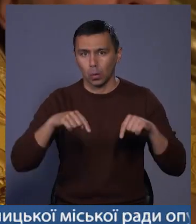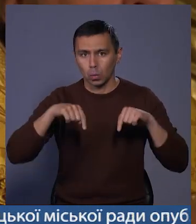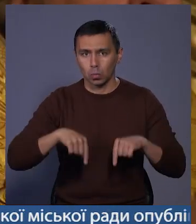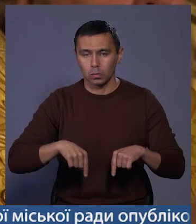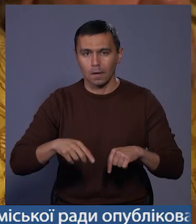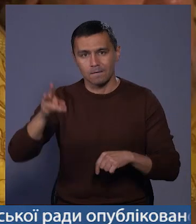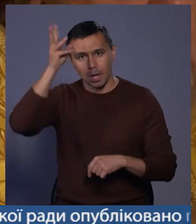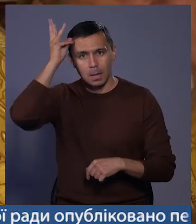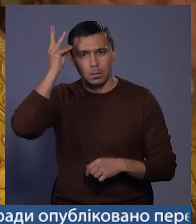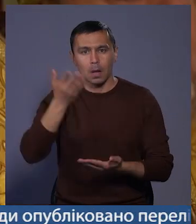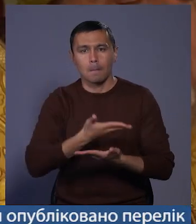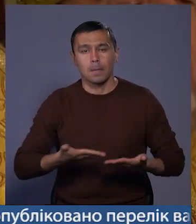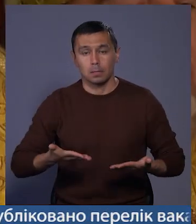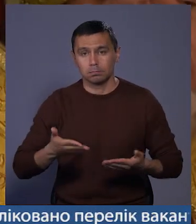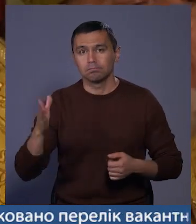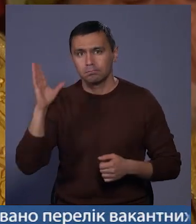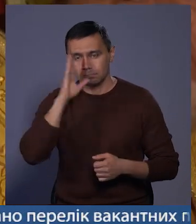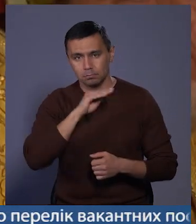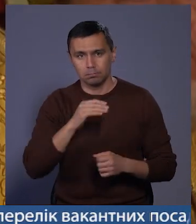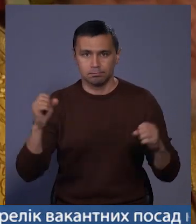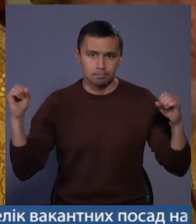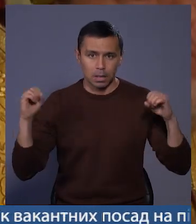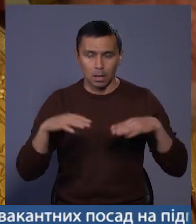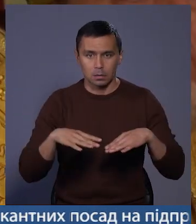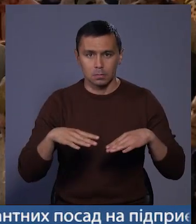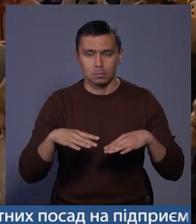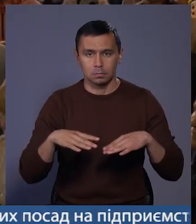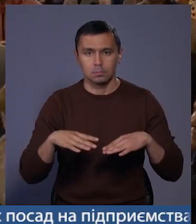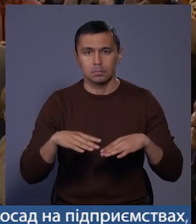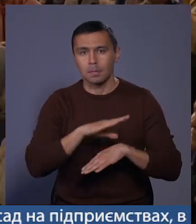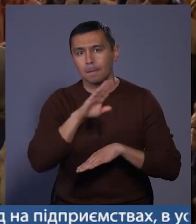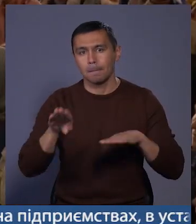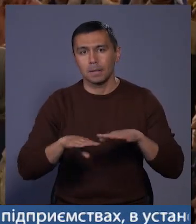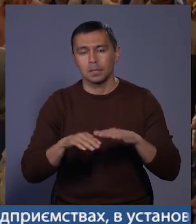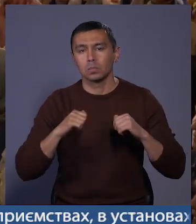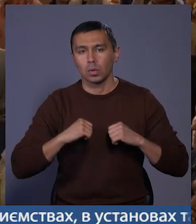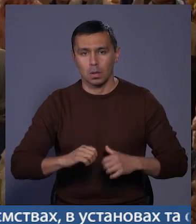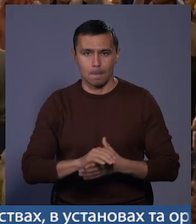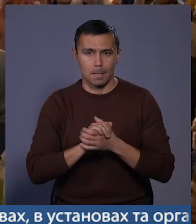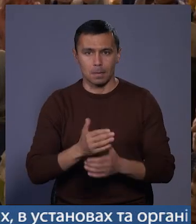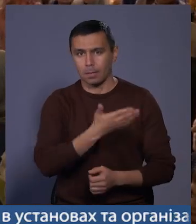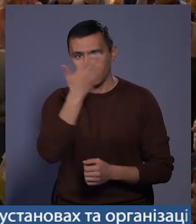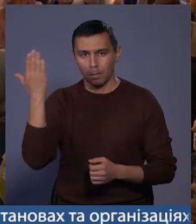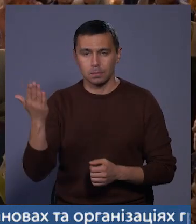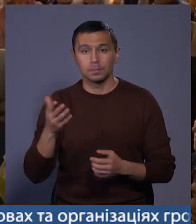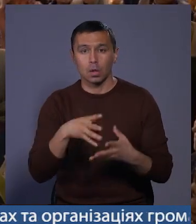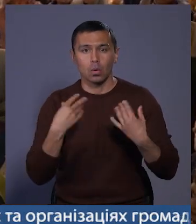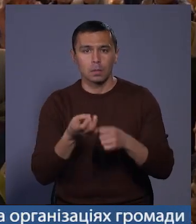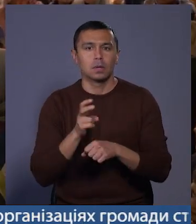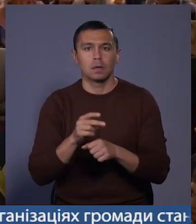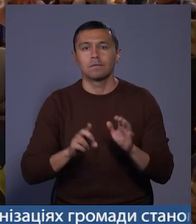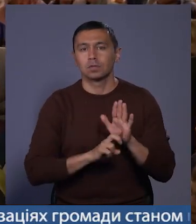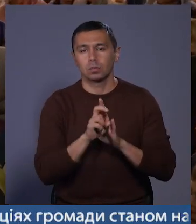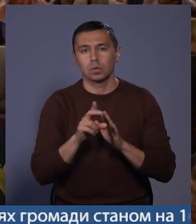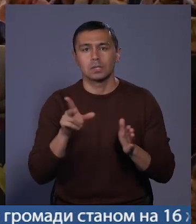у Хмельницькому, ми можемо спиратись під відносно мирне небо. Родина Осадчуків прийшла у